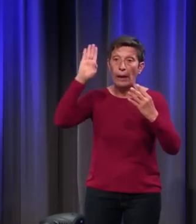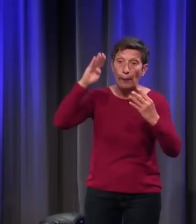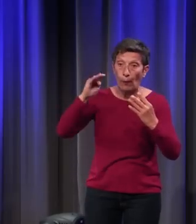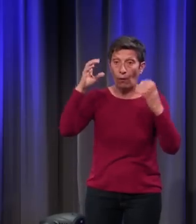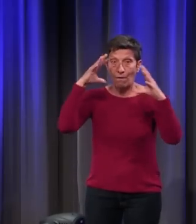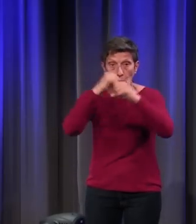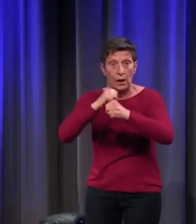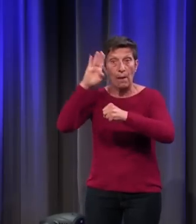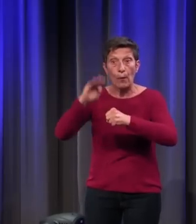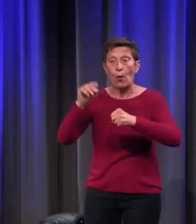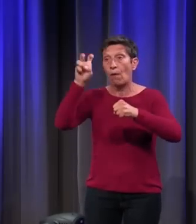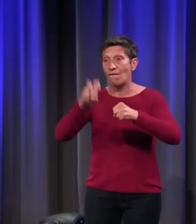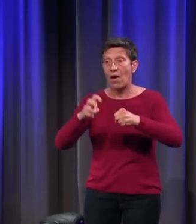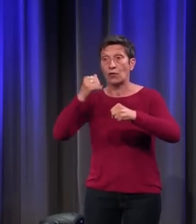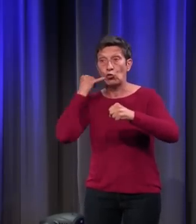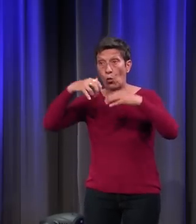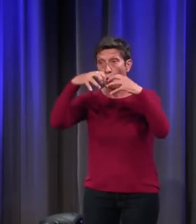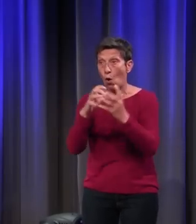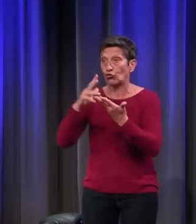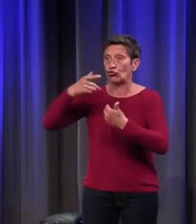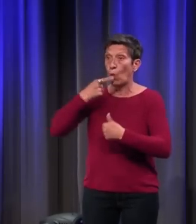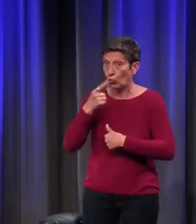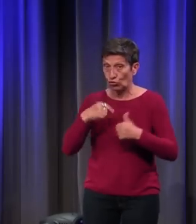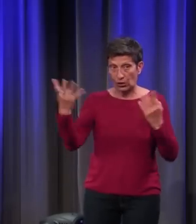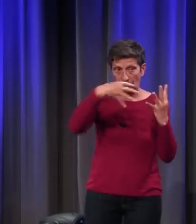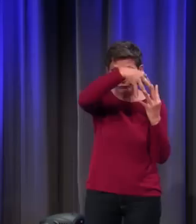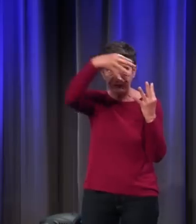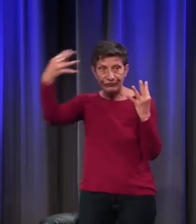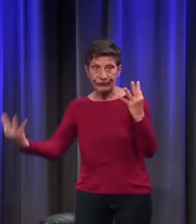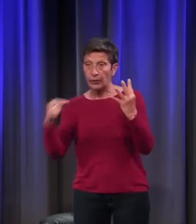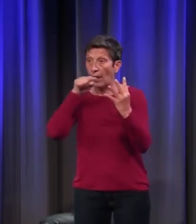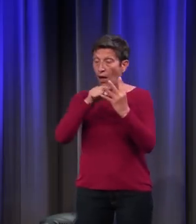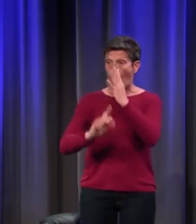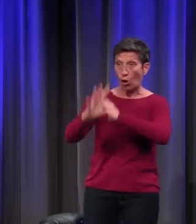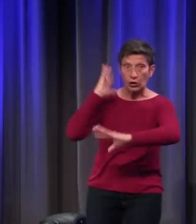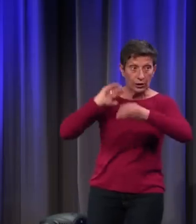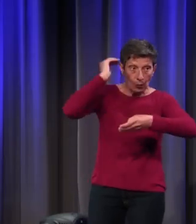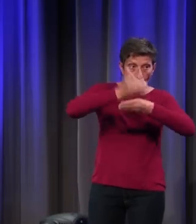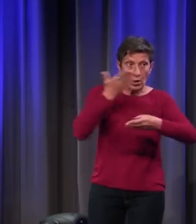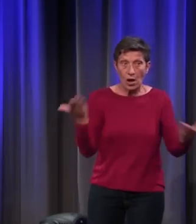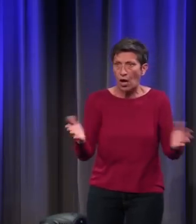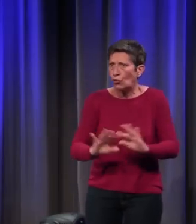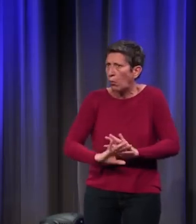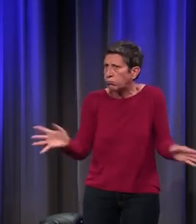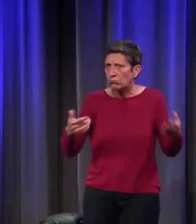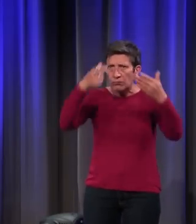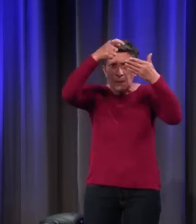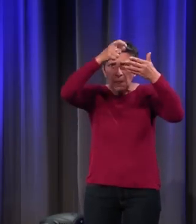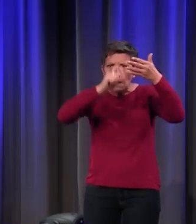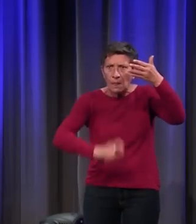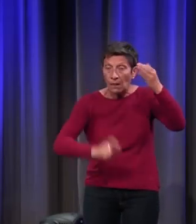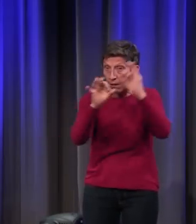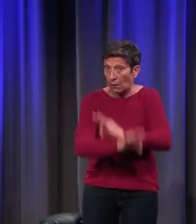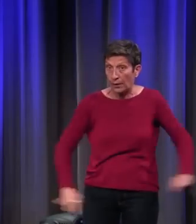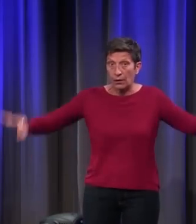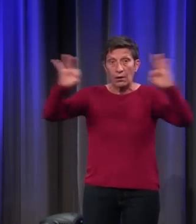bleu, vert, jaune, orangé, rouge. Mais dans l'Antiquité, au Moyen Âge, on ignore complètement ce classement-là. On en a un autre,